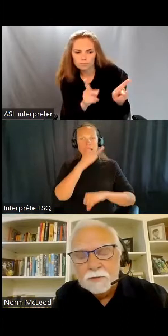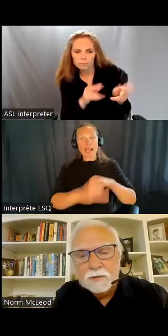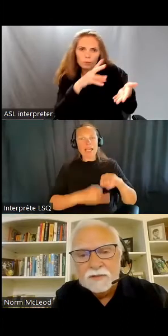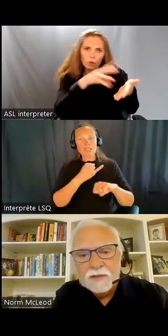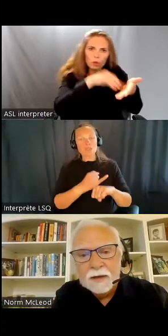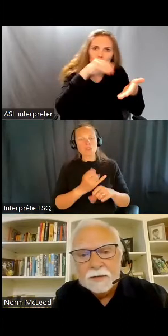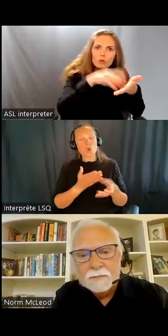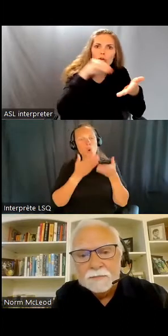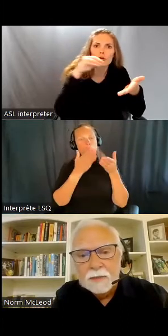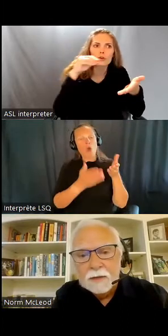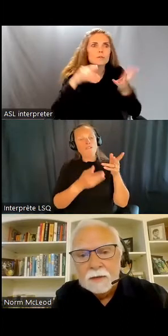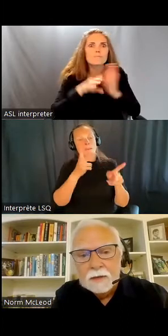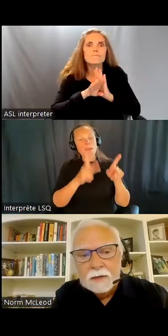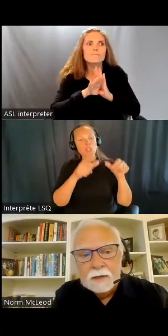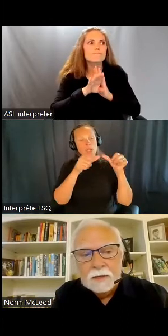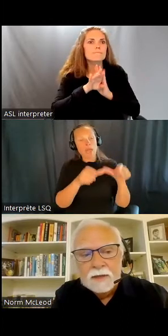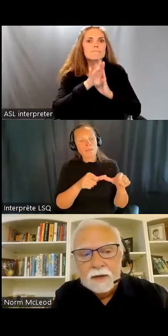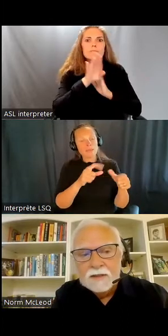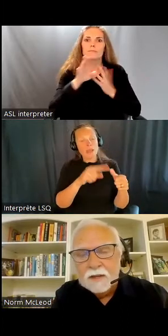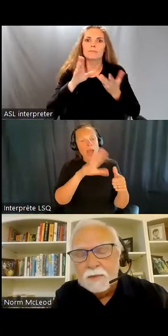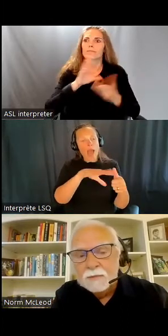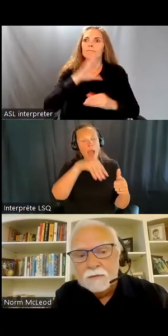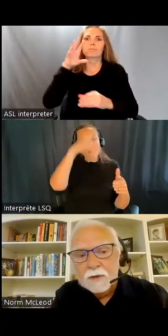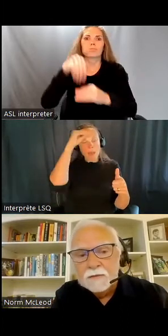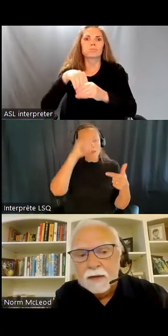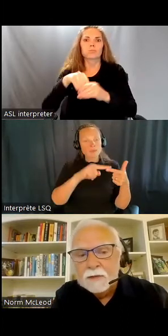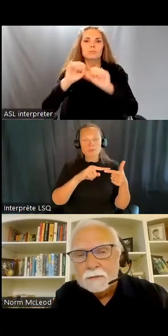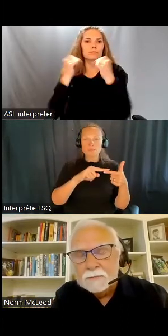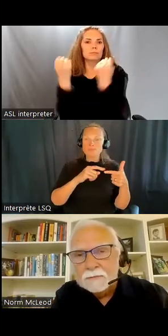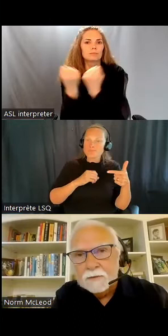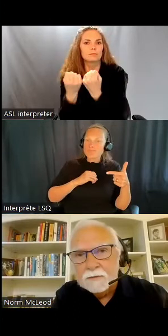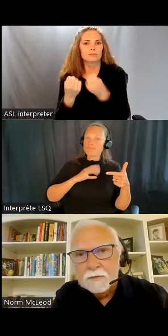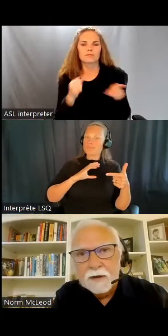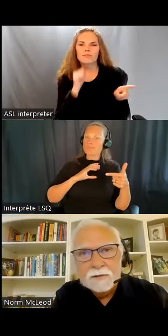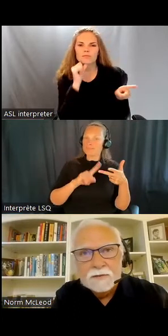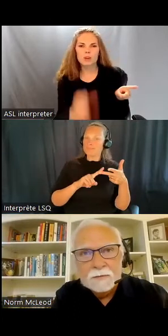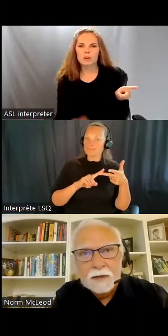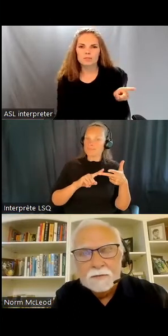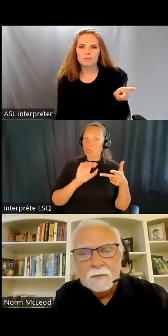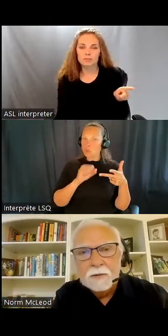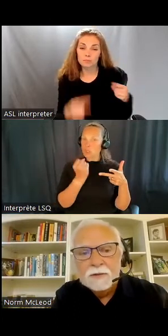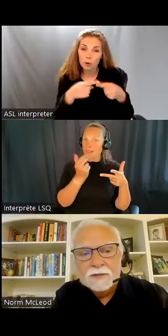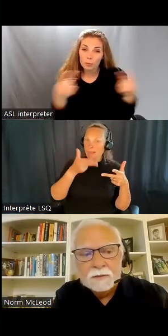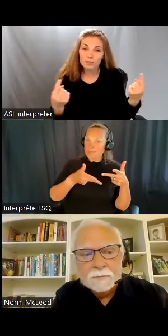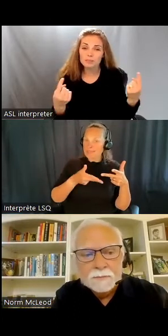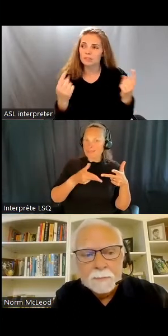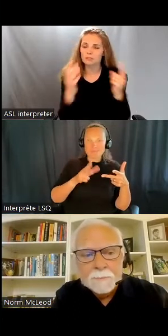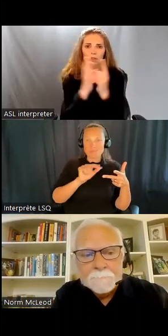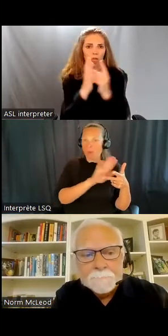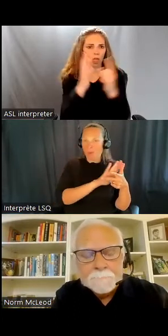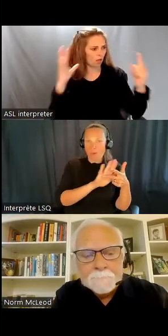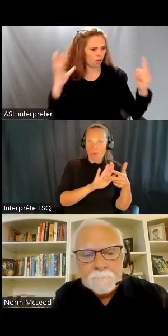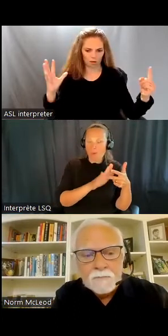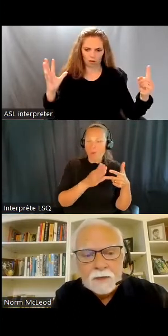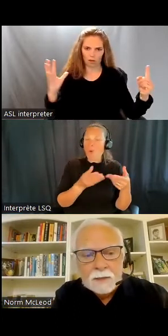de s'épanouir et de contribuer à la société. Elles isolent les gens de leur famille, de leurs amis et de leur